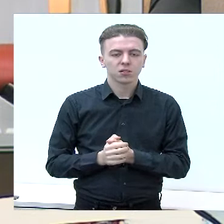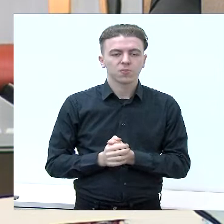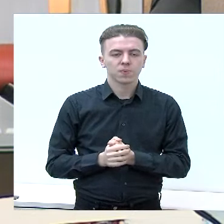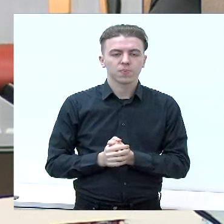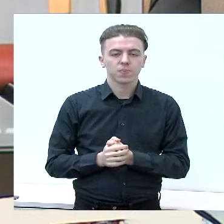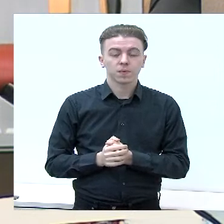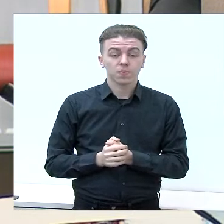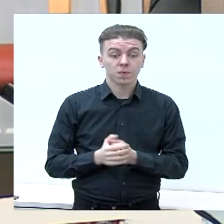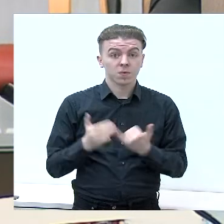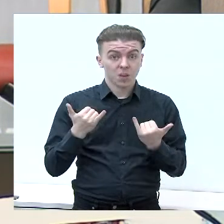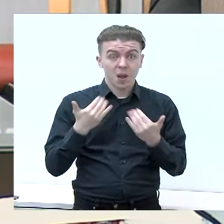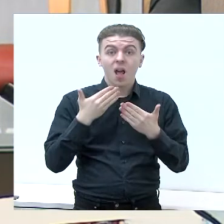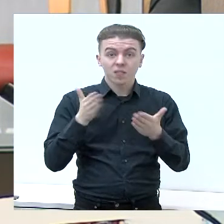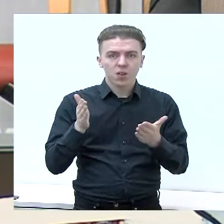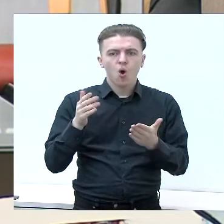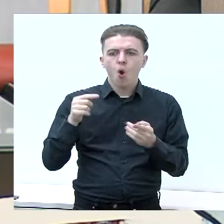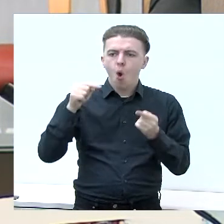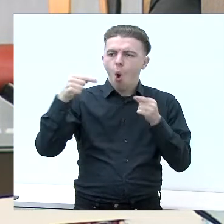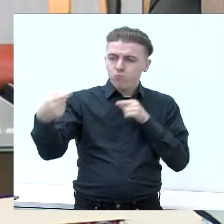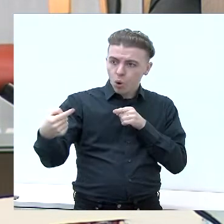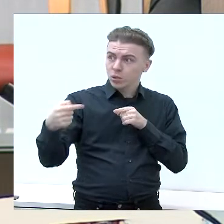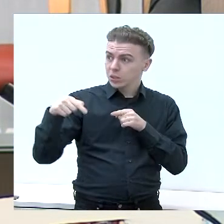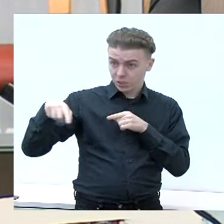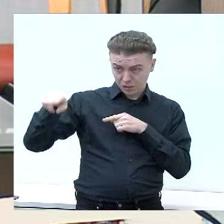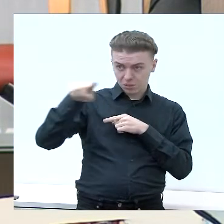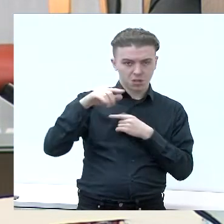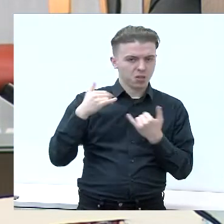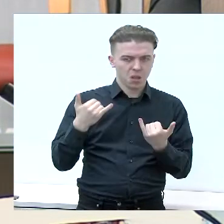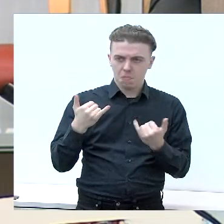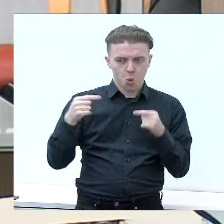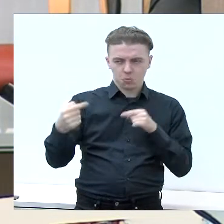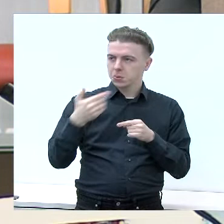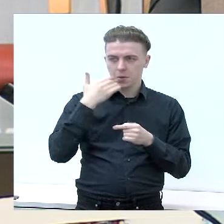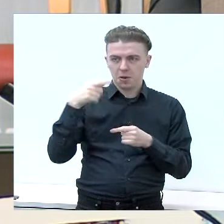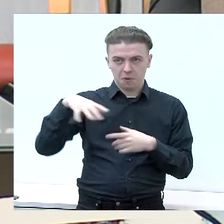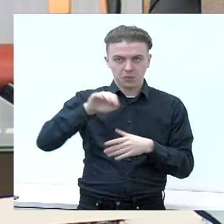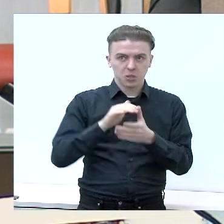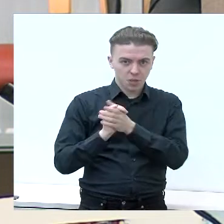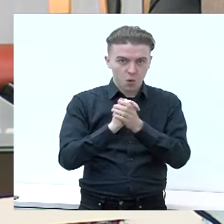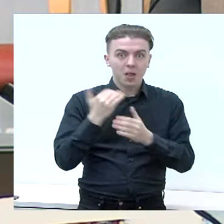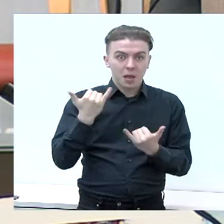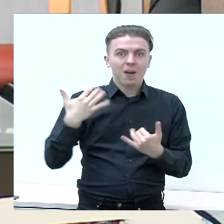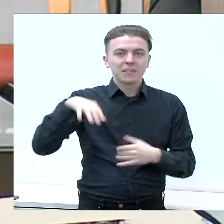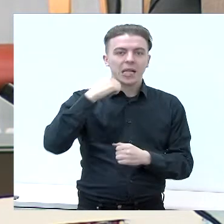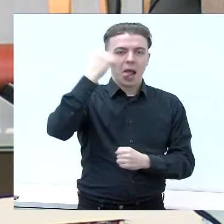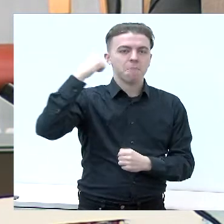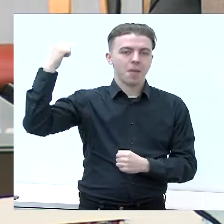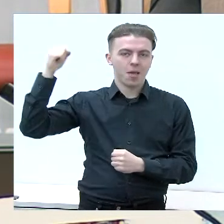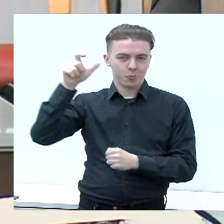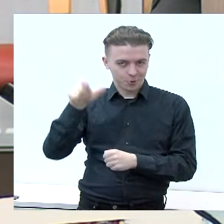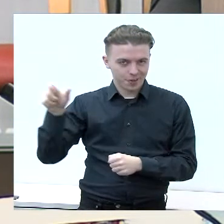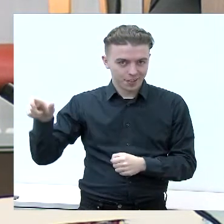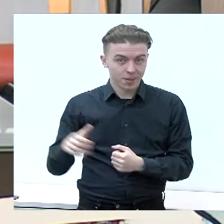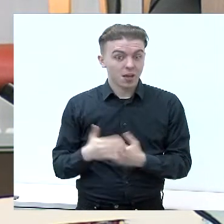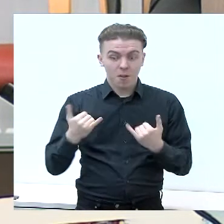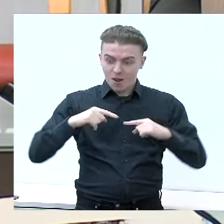Jeigu atvirė, tai opozicijos vietos iš čia esančių partijų niekam negali pasakyti, nes visi kol kas yra laimėtojai. Nes dar tik